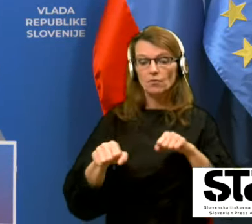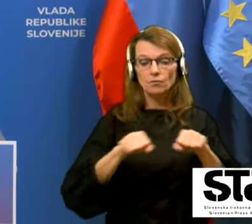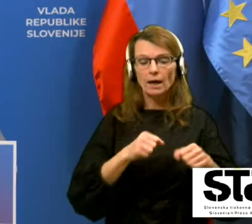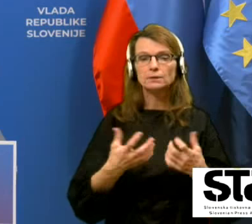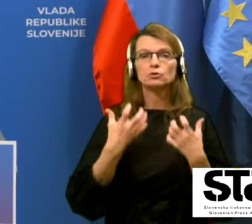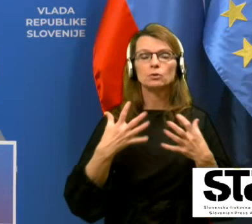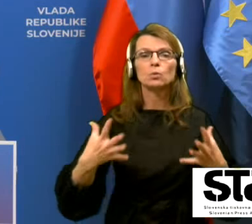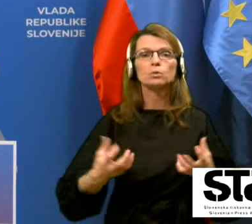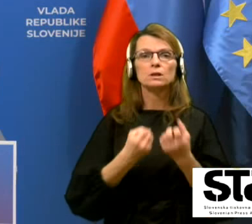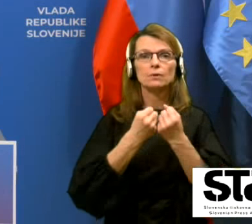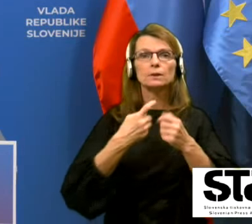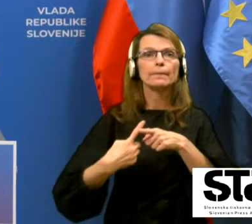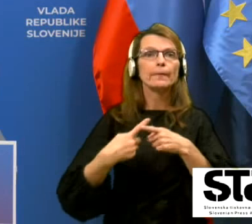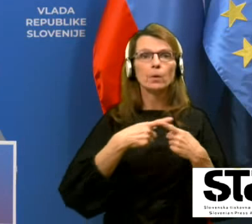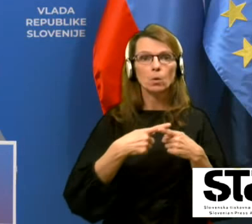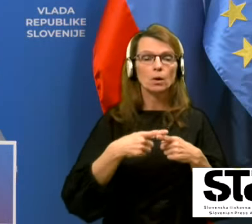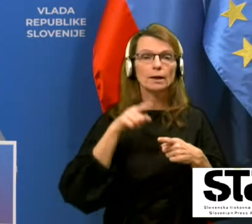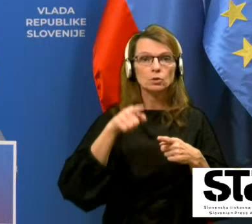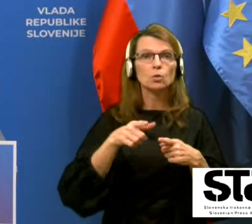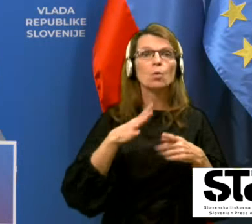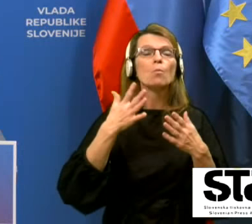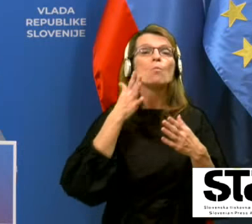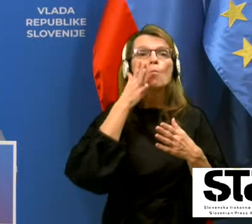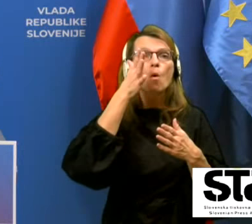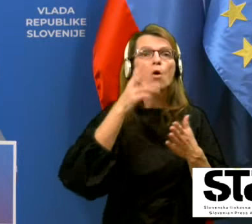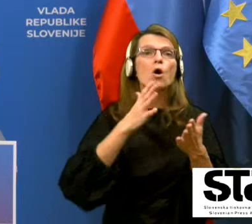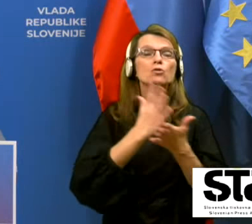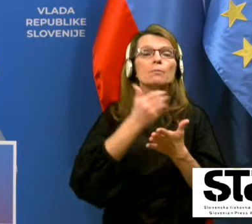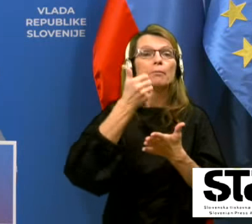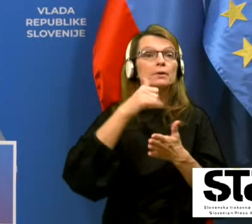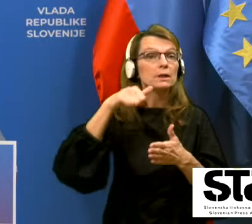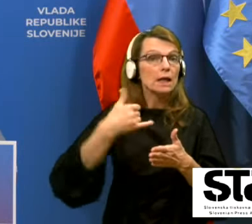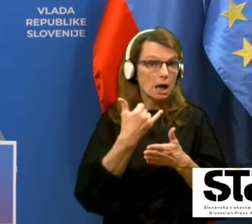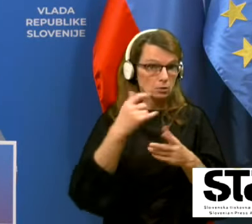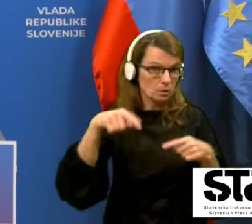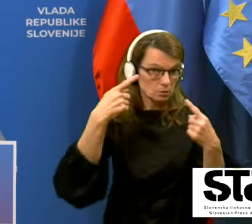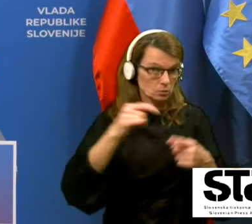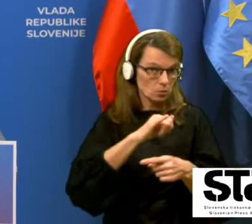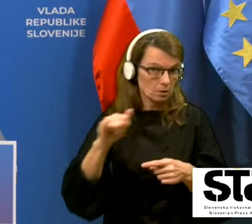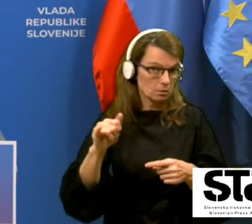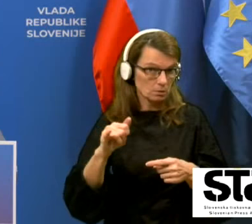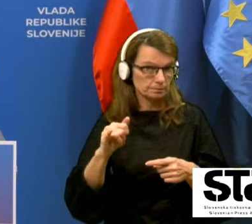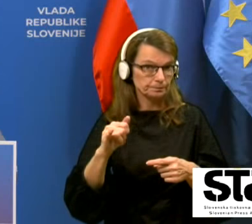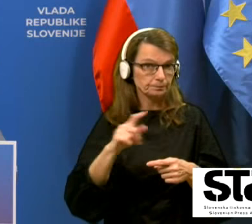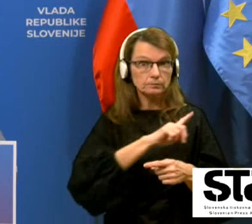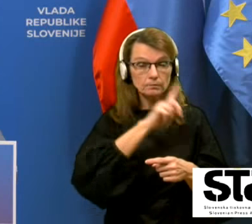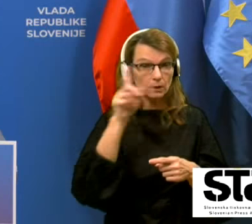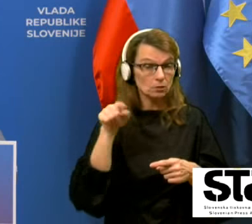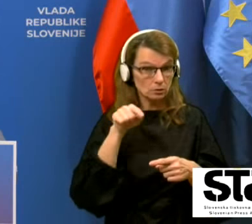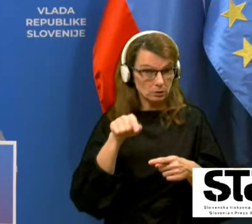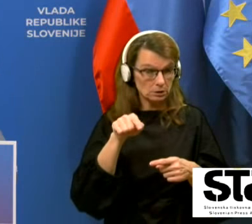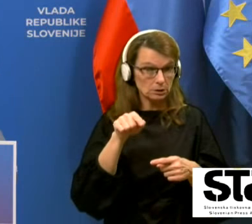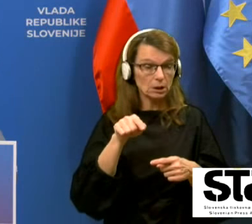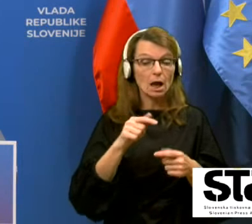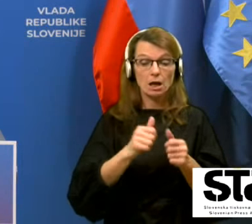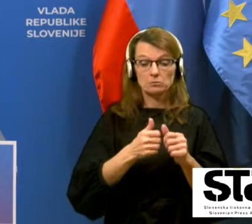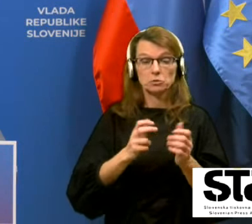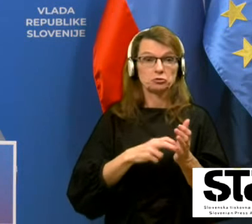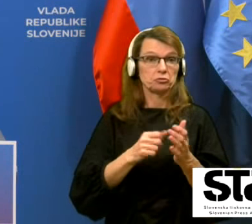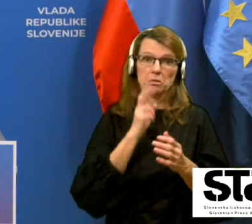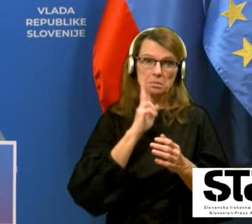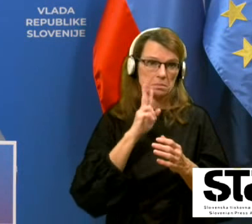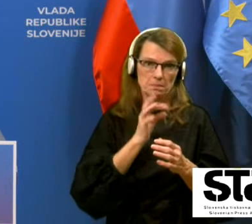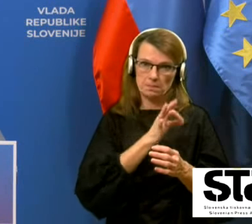pogoje, da bi to bilo mogoče že s 1. januarjem prihodnega leta. Dotakrat nas ločuje